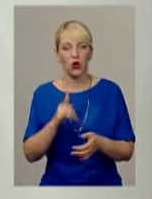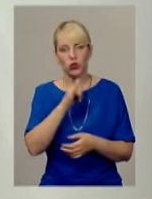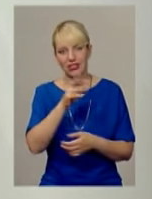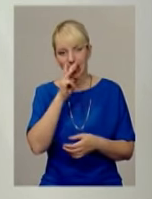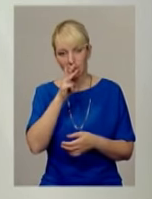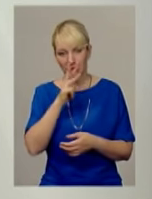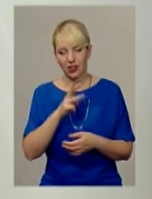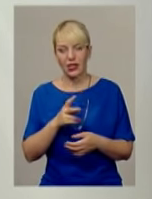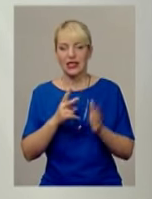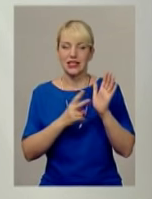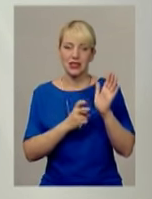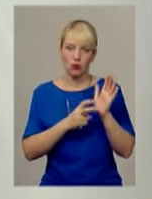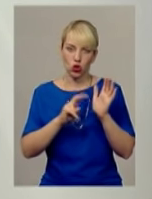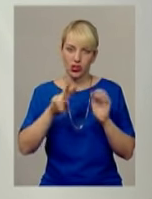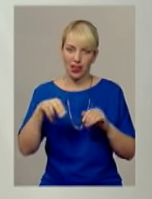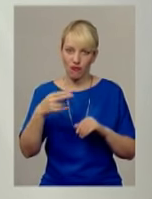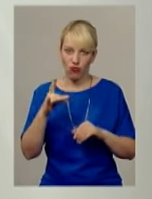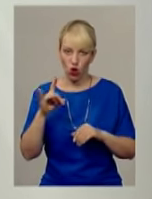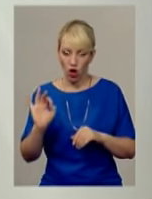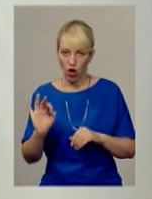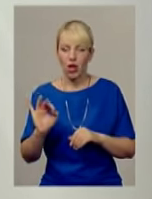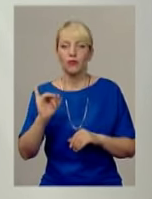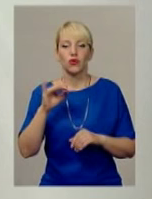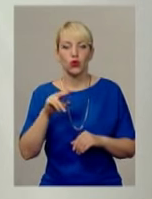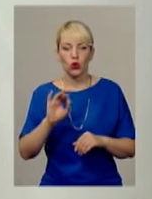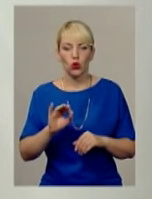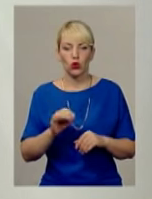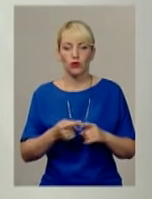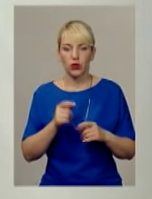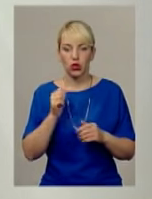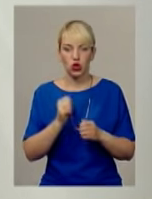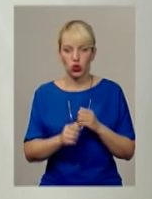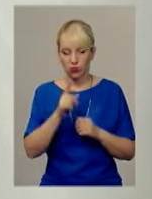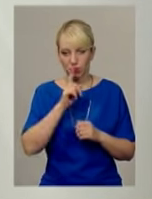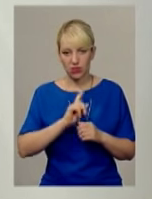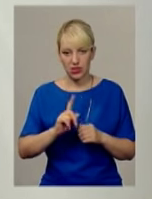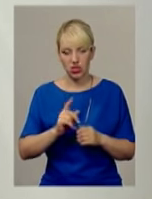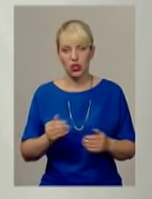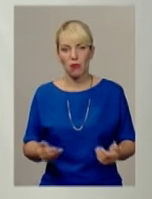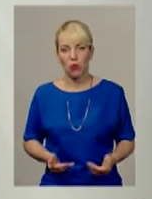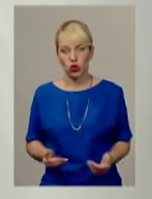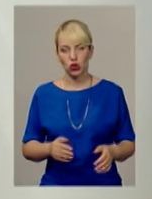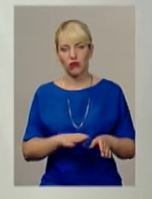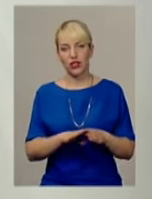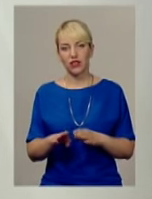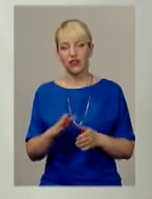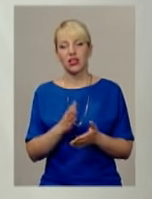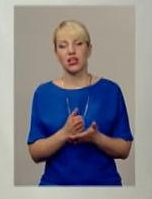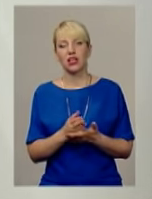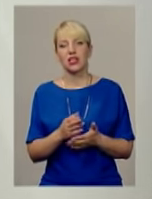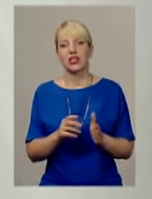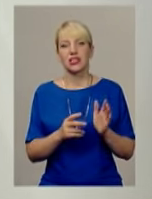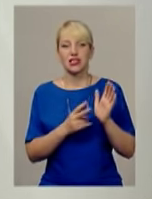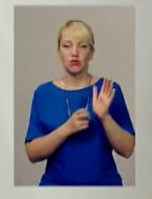складає 700 євро, то щомісячний прожитковий рівень знаходиться на рівні